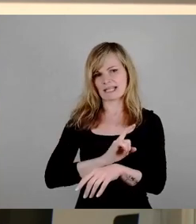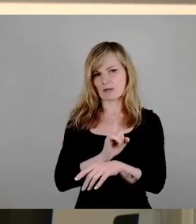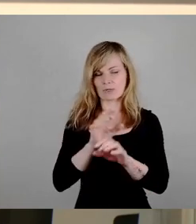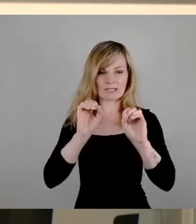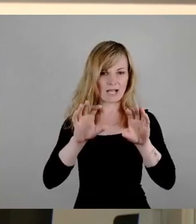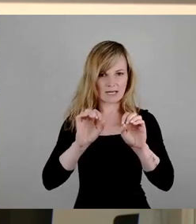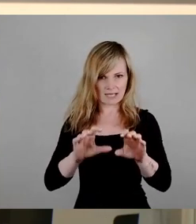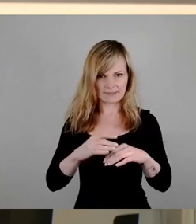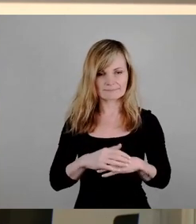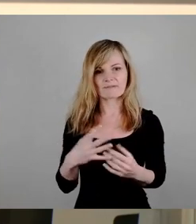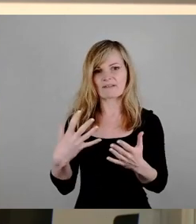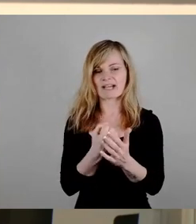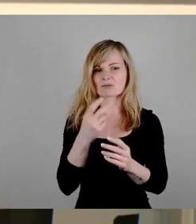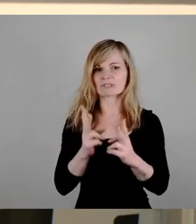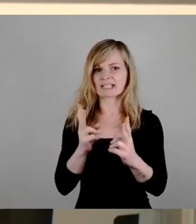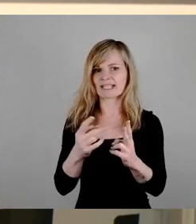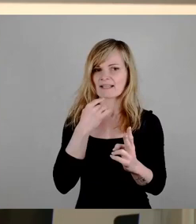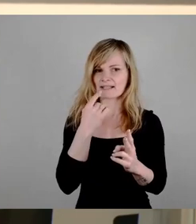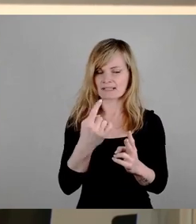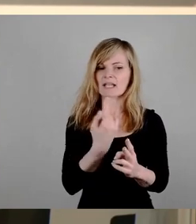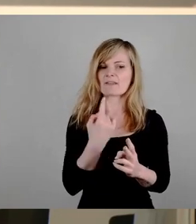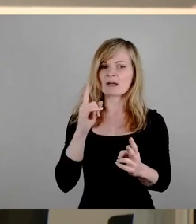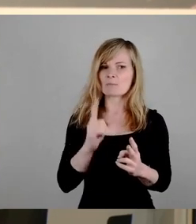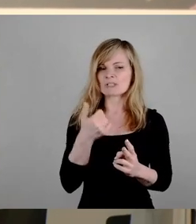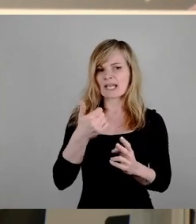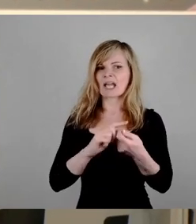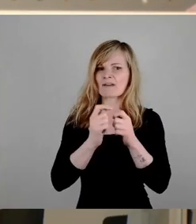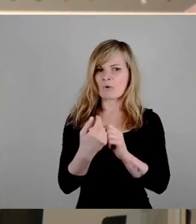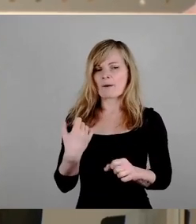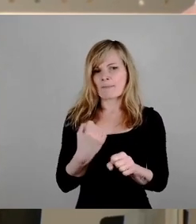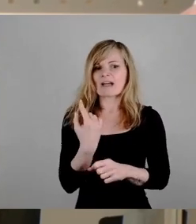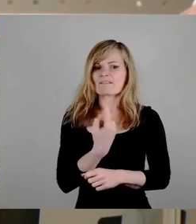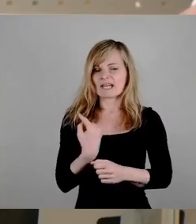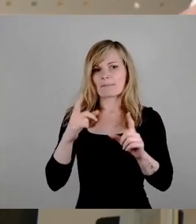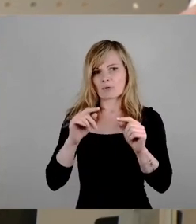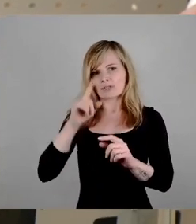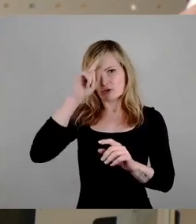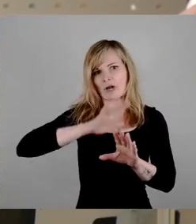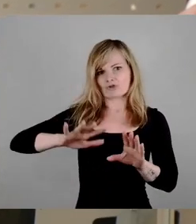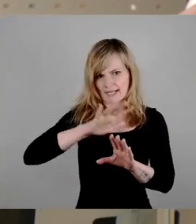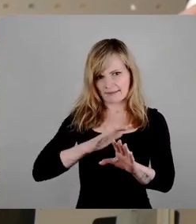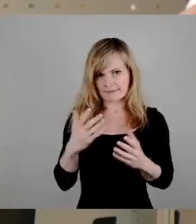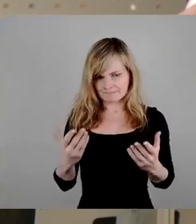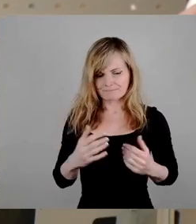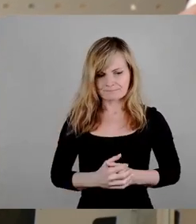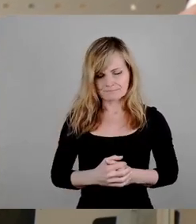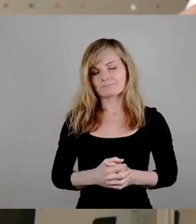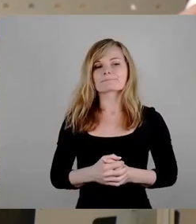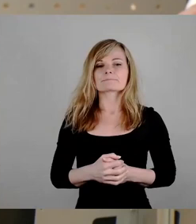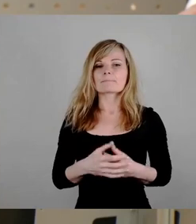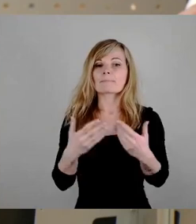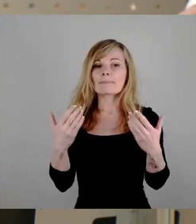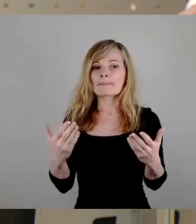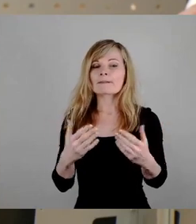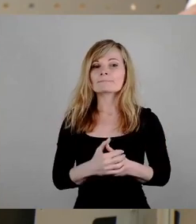Verfassungsgericht hat gesagt, wir müssen eine Reform machen, also Deutschland muss eine Reform machen, nicht der Stadtrat. Und jetzt